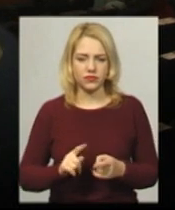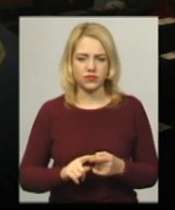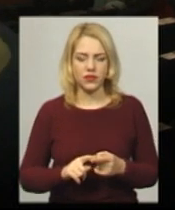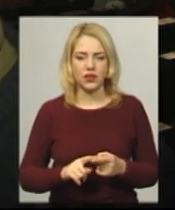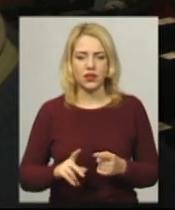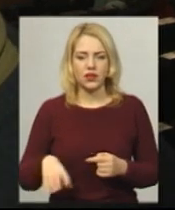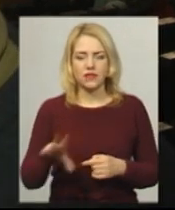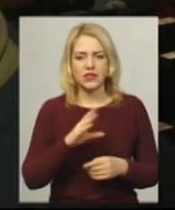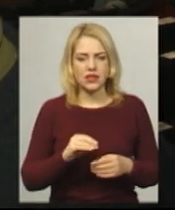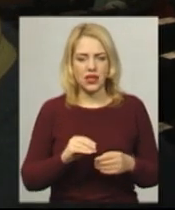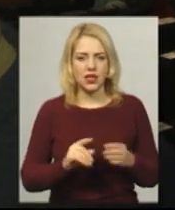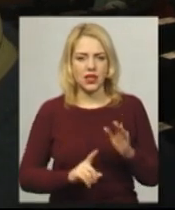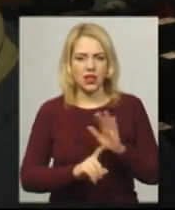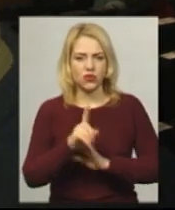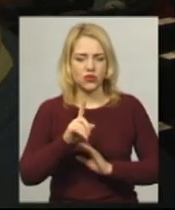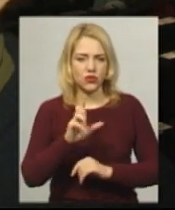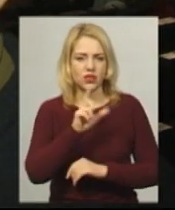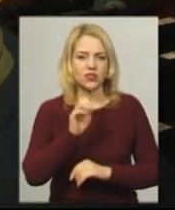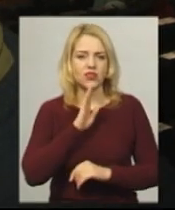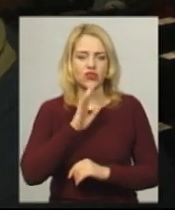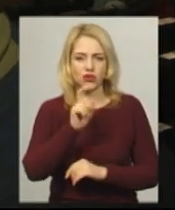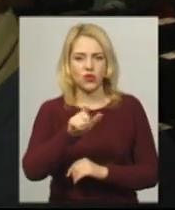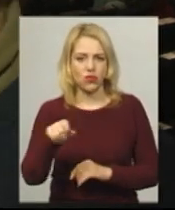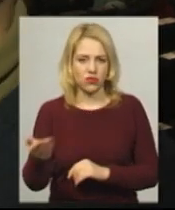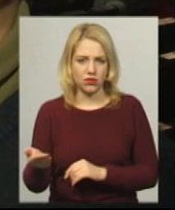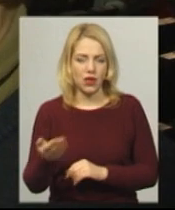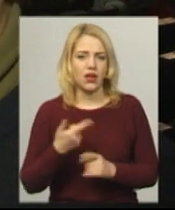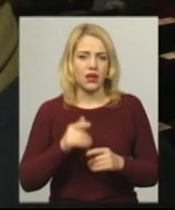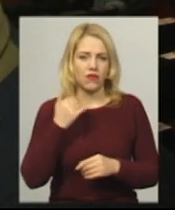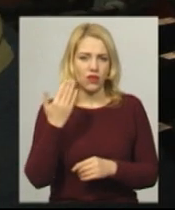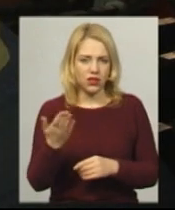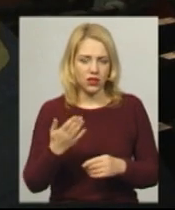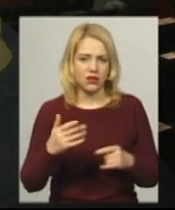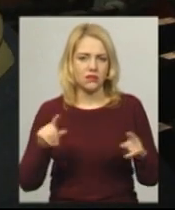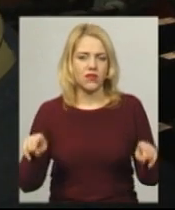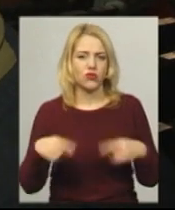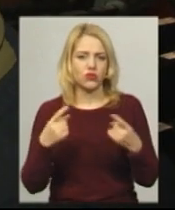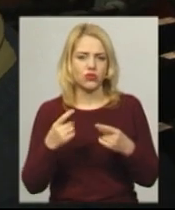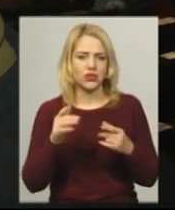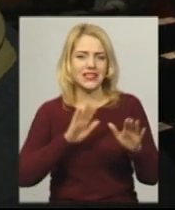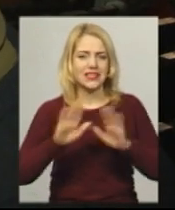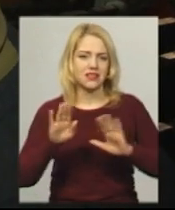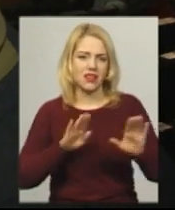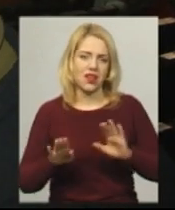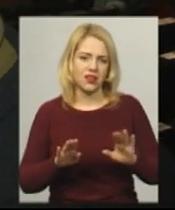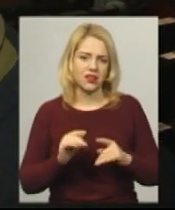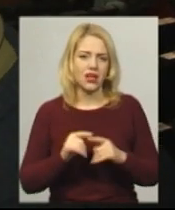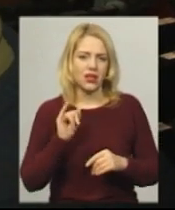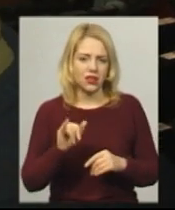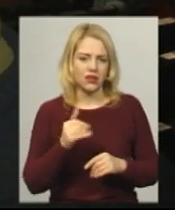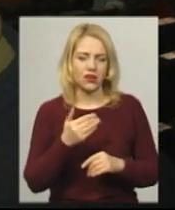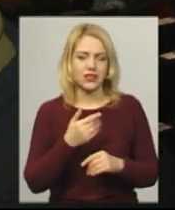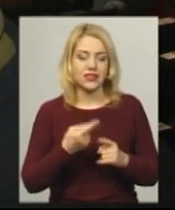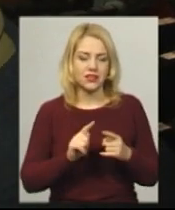Це народжується з жінок, вони народжують сценарій. А що таке сценарій? Це вже ми від цих монологів